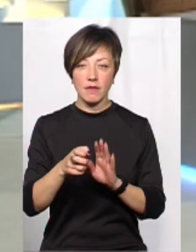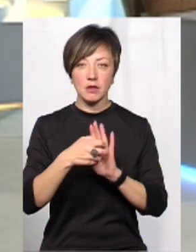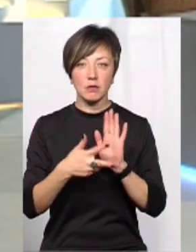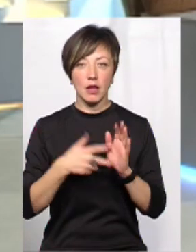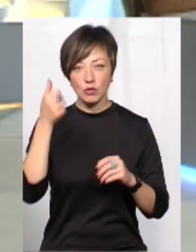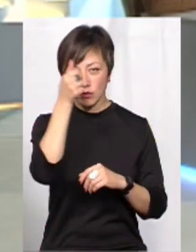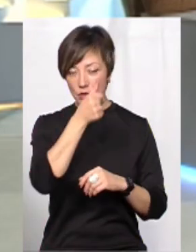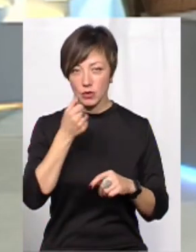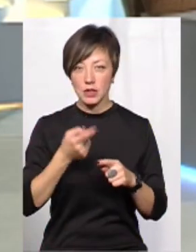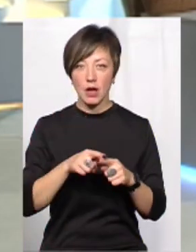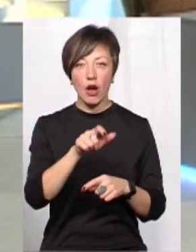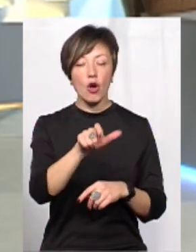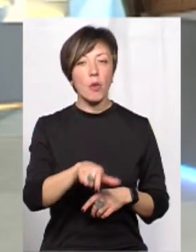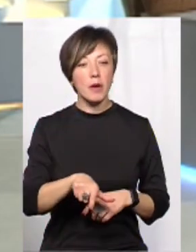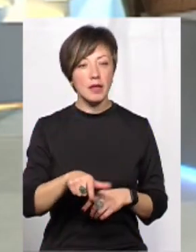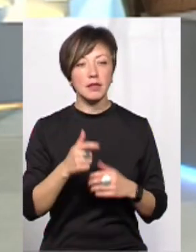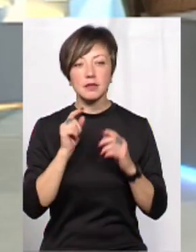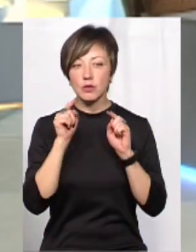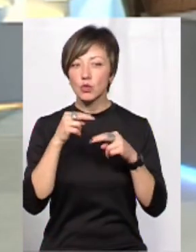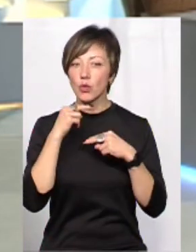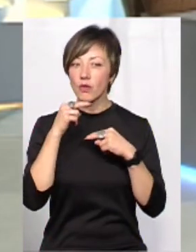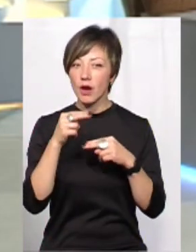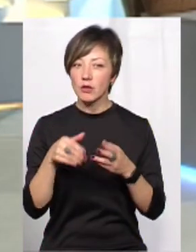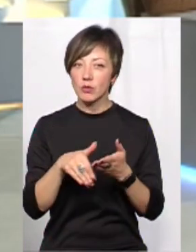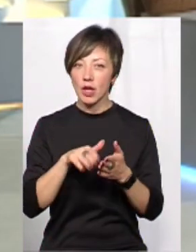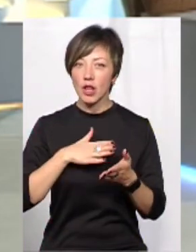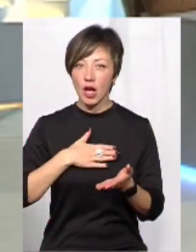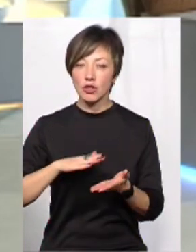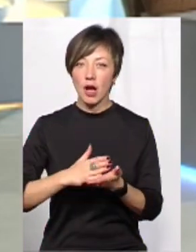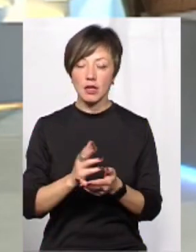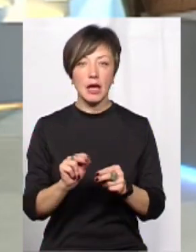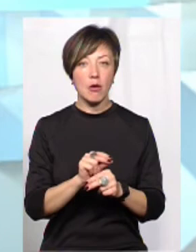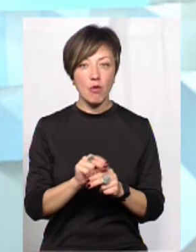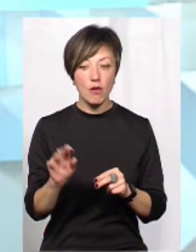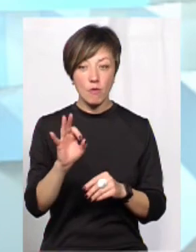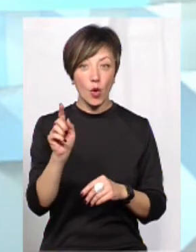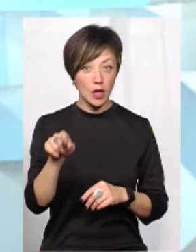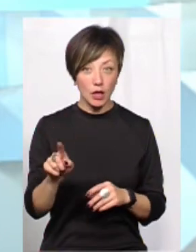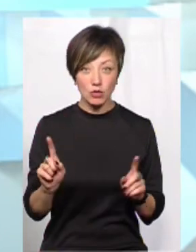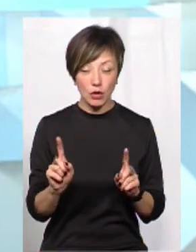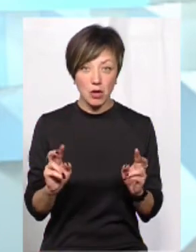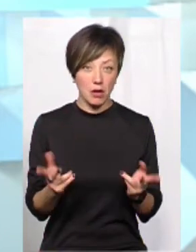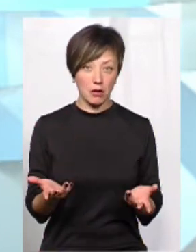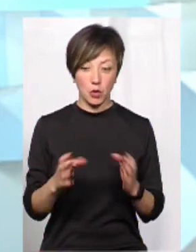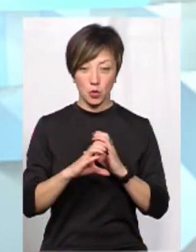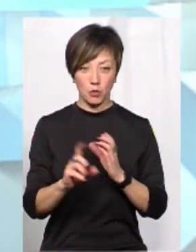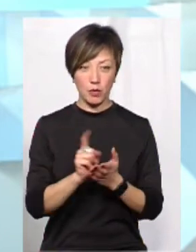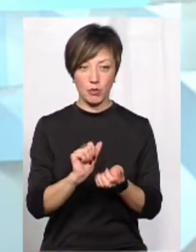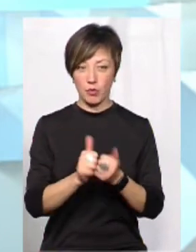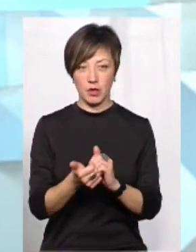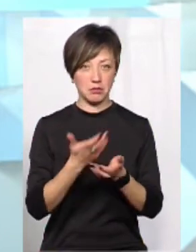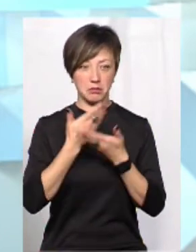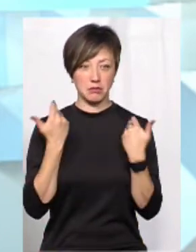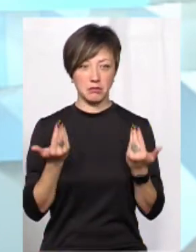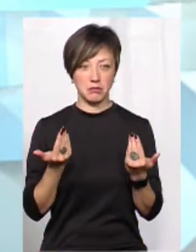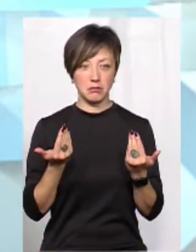році громадянка звернула увагу за допомогою нашої карти ремонтів про те, що, ну, це так, труби мали поміняти, а